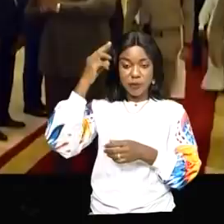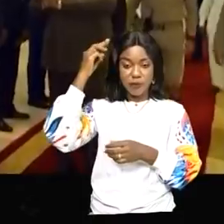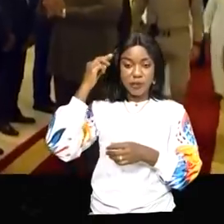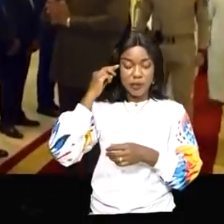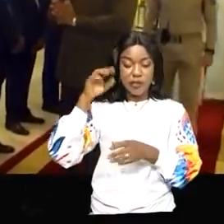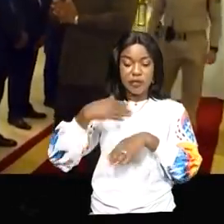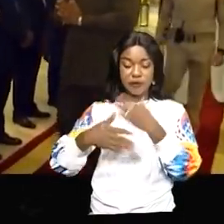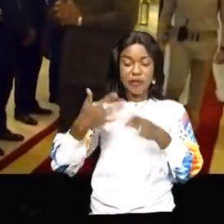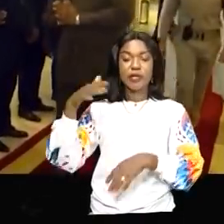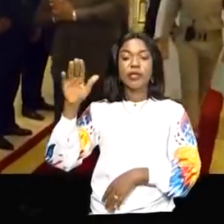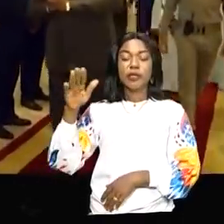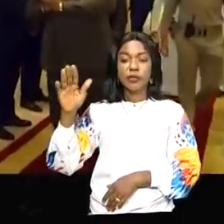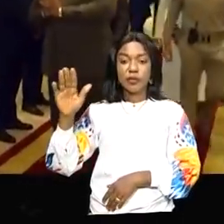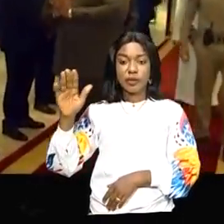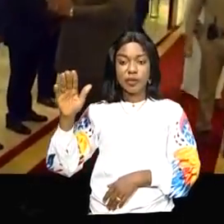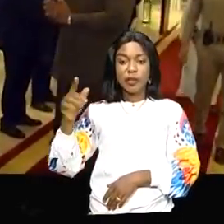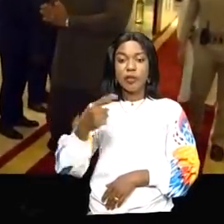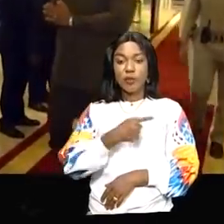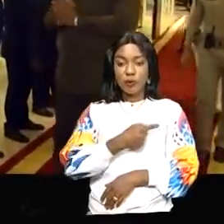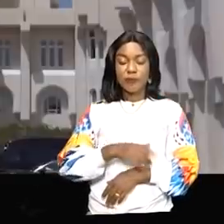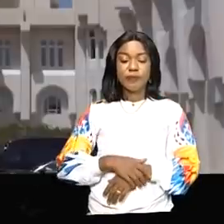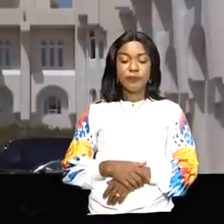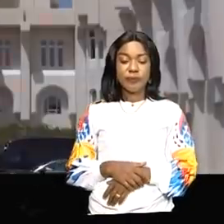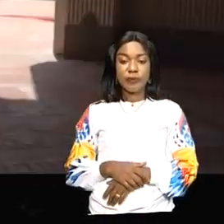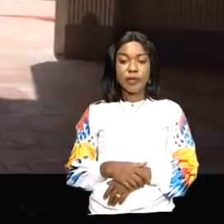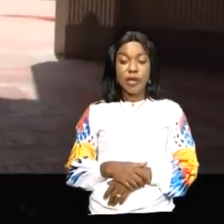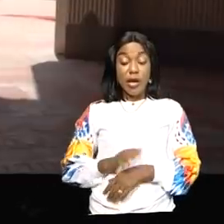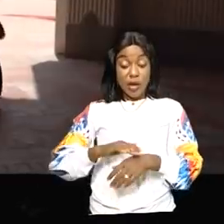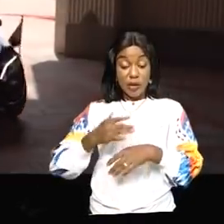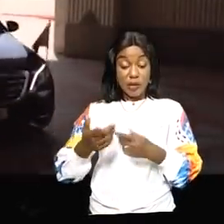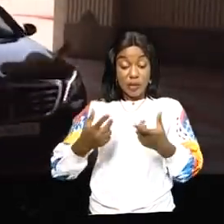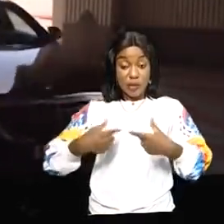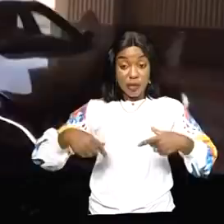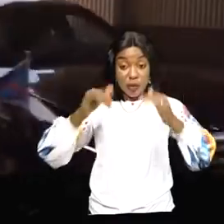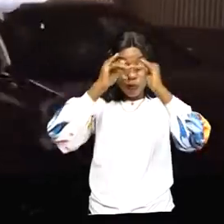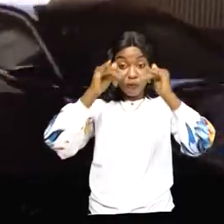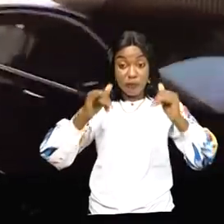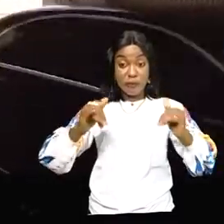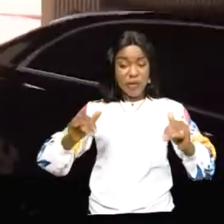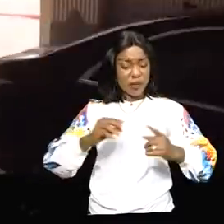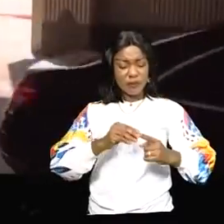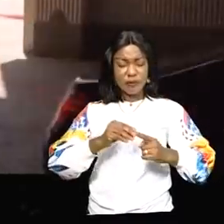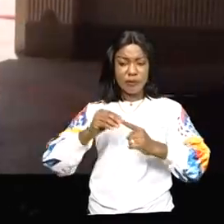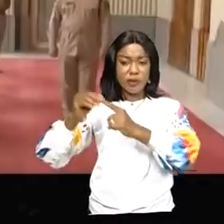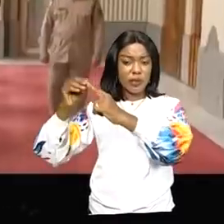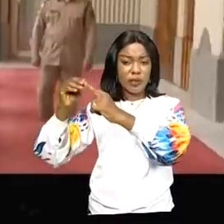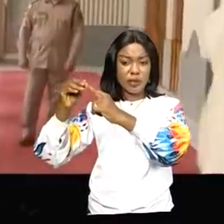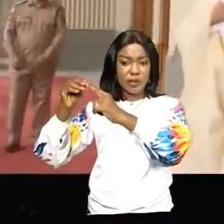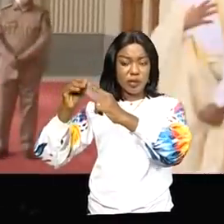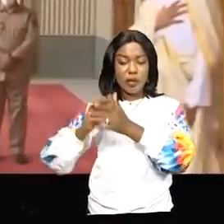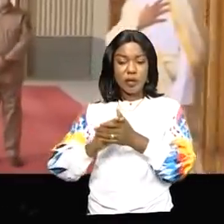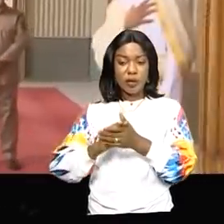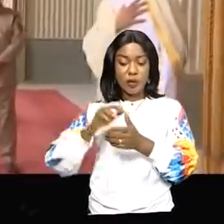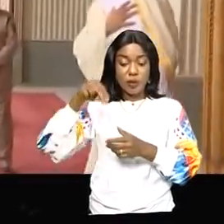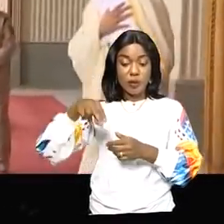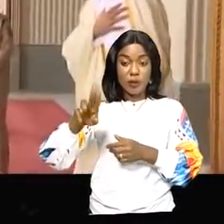Mohamed Bin Abdullah Rahman Al-Tani. C'est au palais princier Amin Diwan d'Edoha que l'émir du